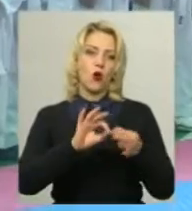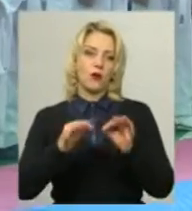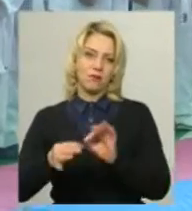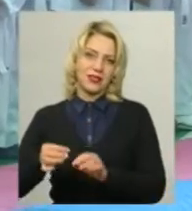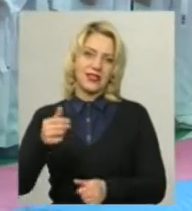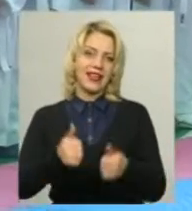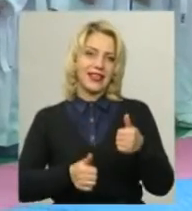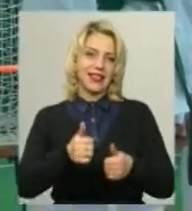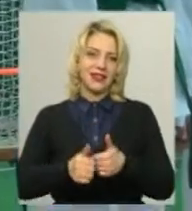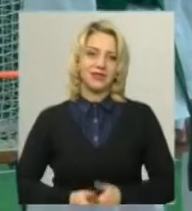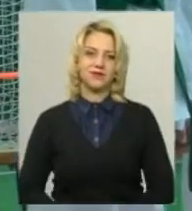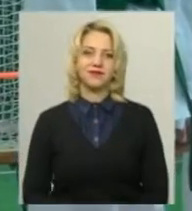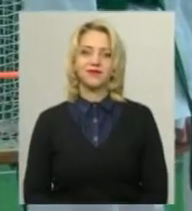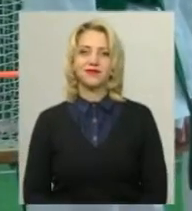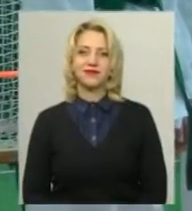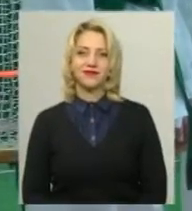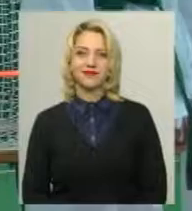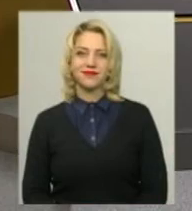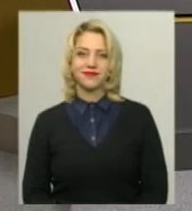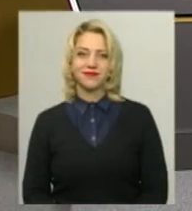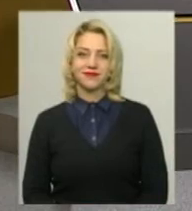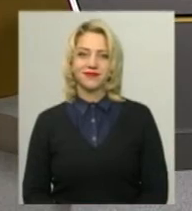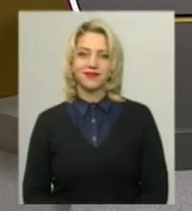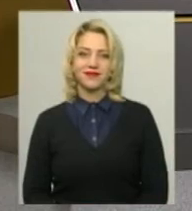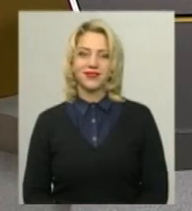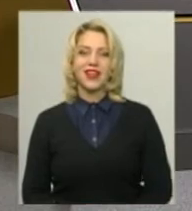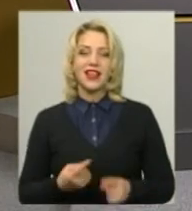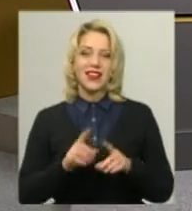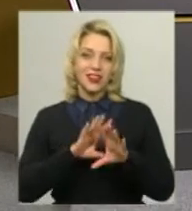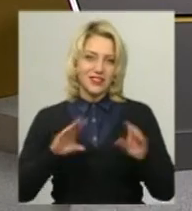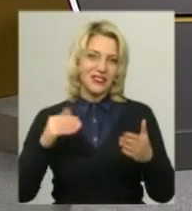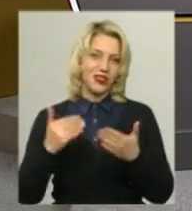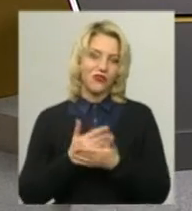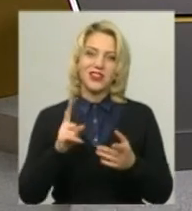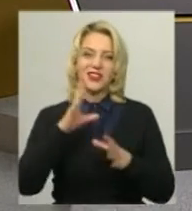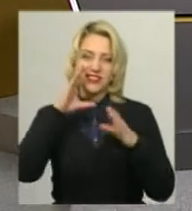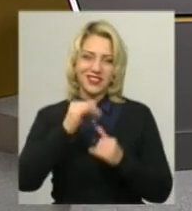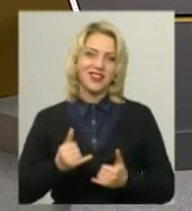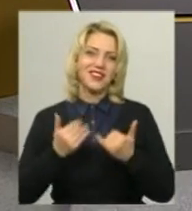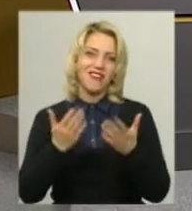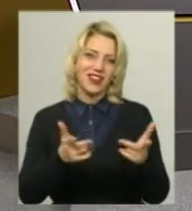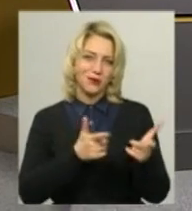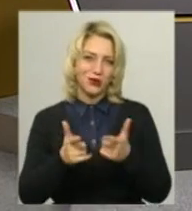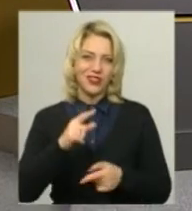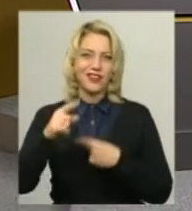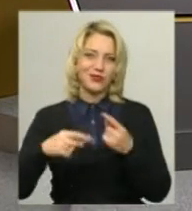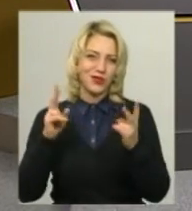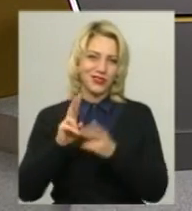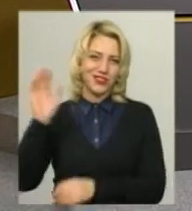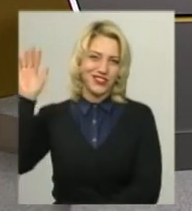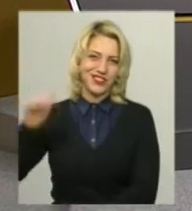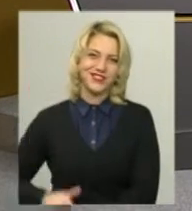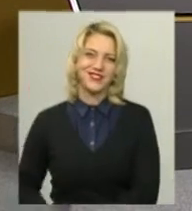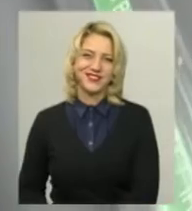Світлана Горобок, Юрій Чорний, новий неподівництв. Наразі це усі новини, які ми встигли для вас підготувати. Побачимось о 20